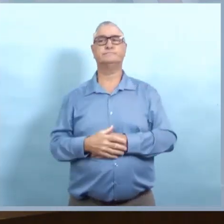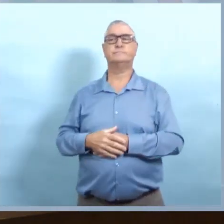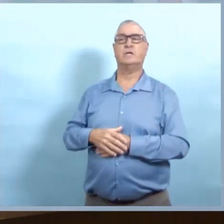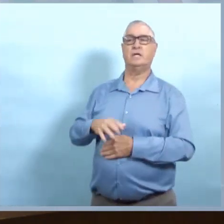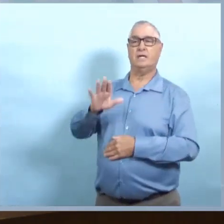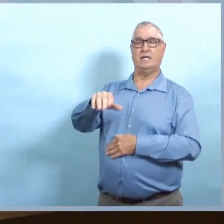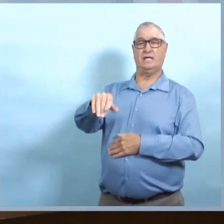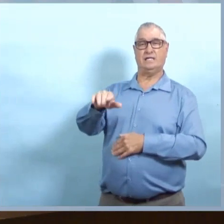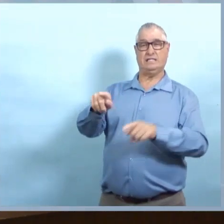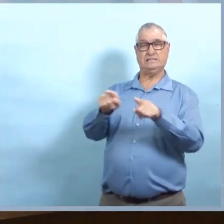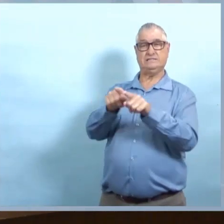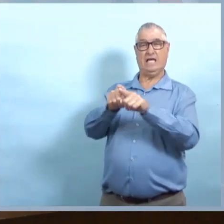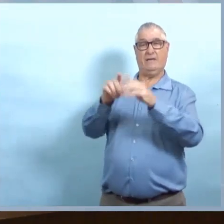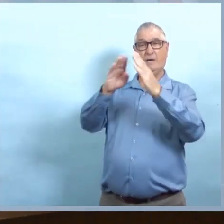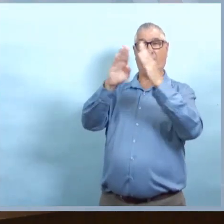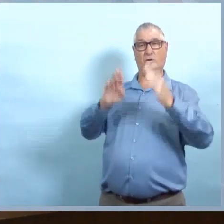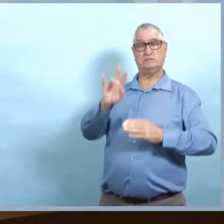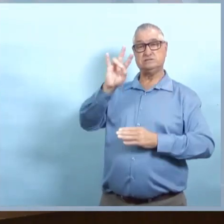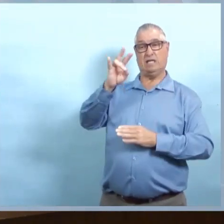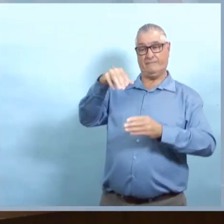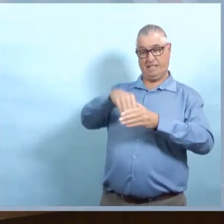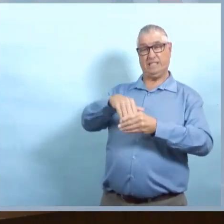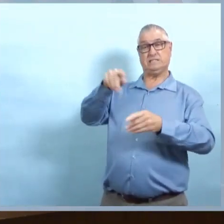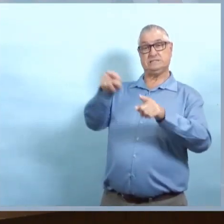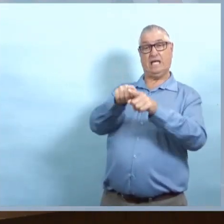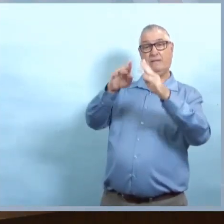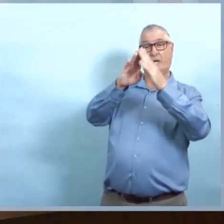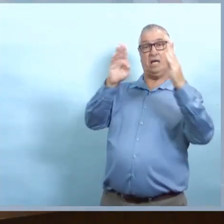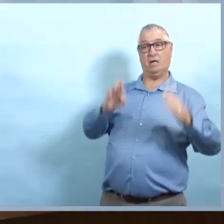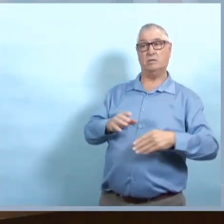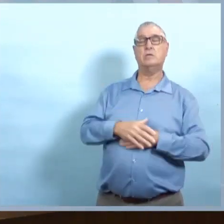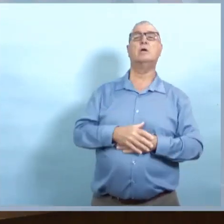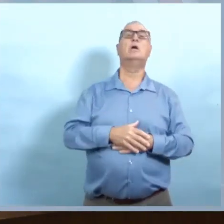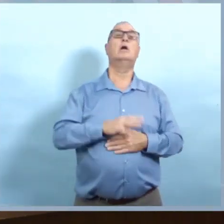Vous pouvez parler avec Feneb qui va vous donner les détails.